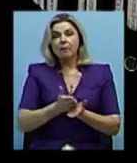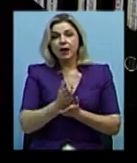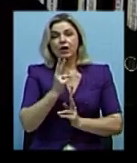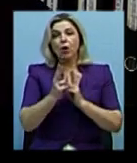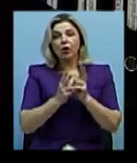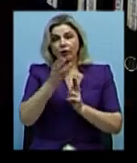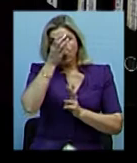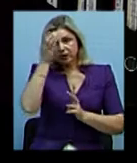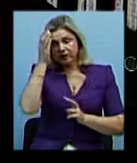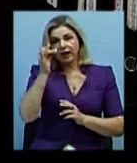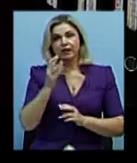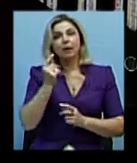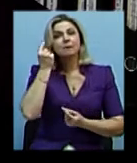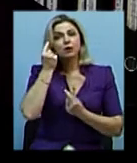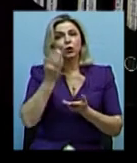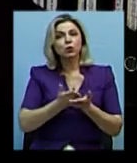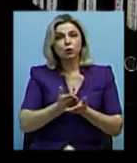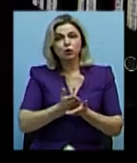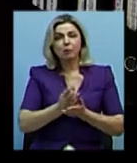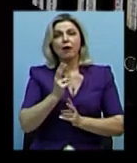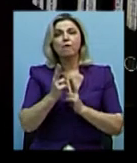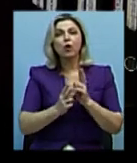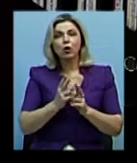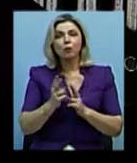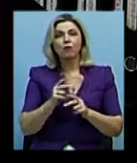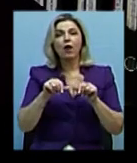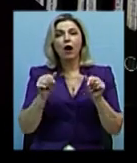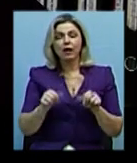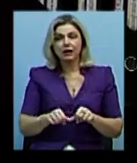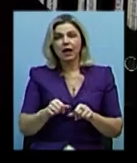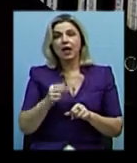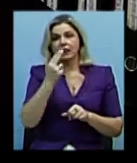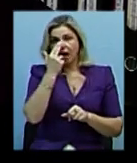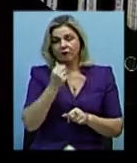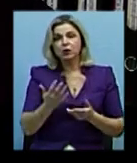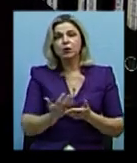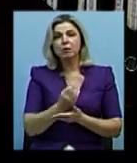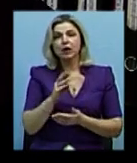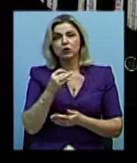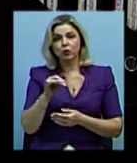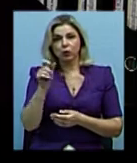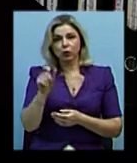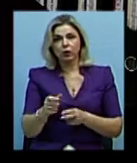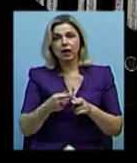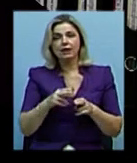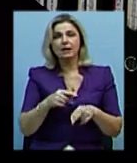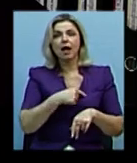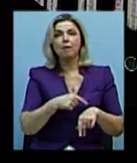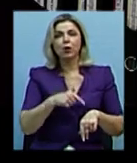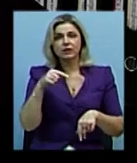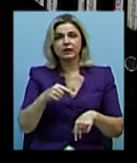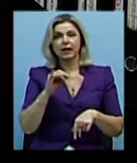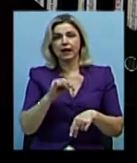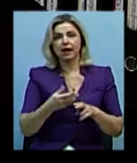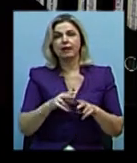реформування психологічної служби, формувати навички успішної людини. А це є емоційний інтелект, це є